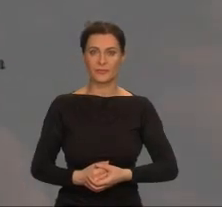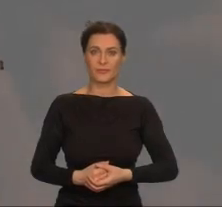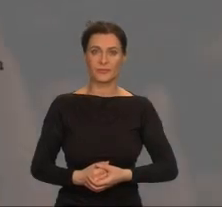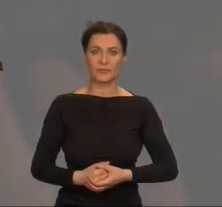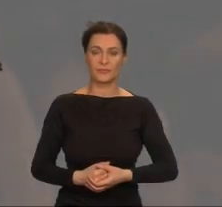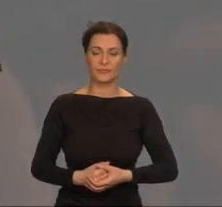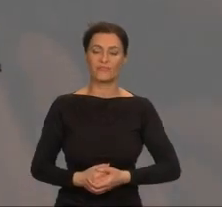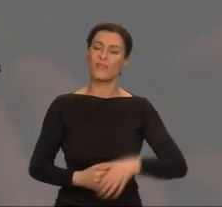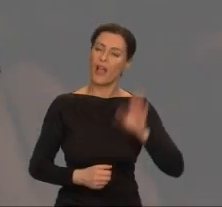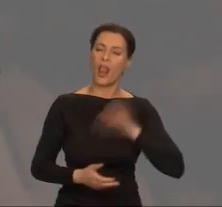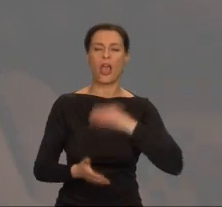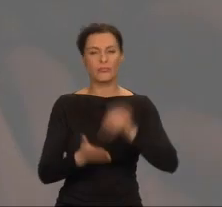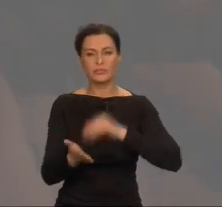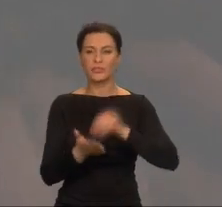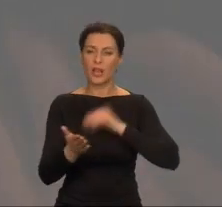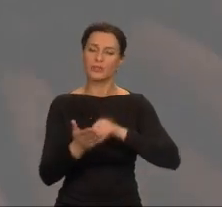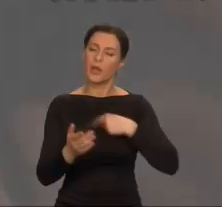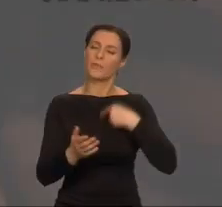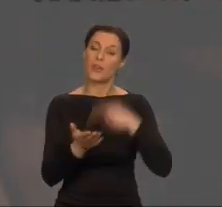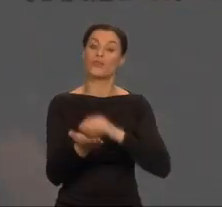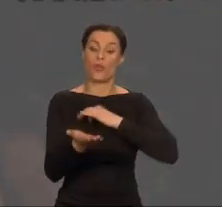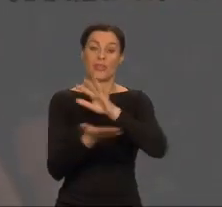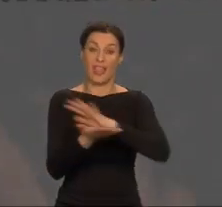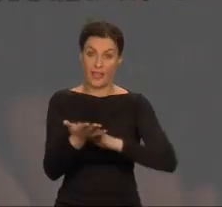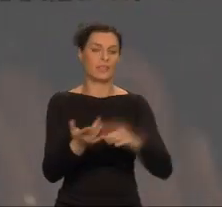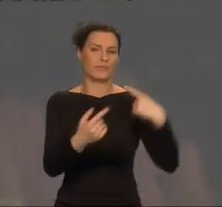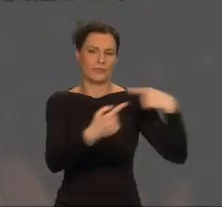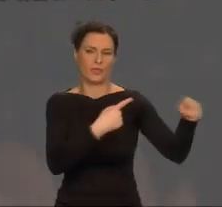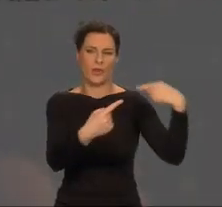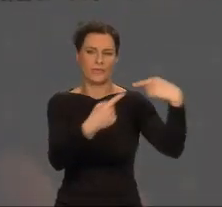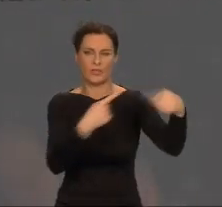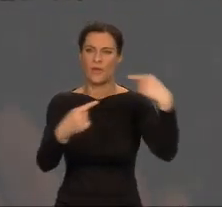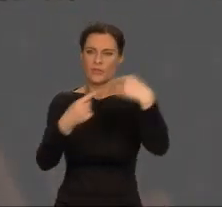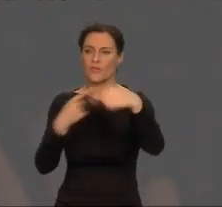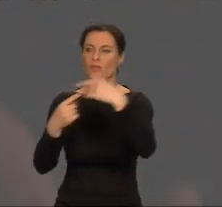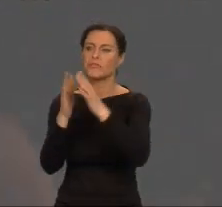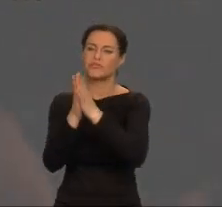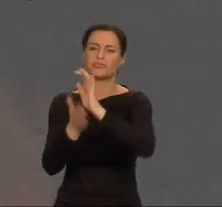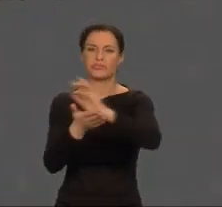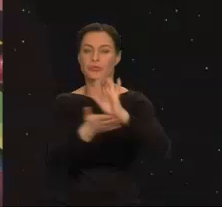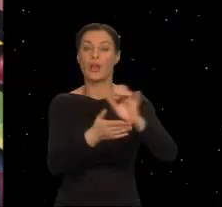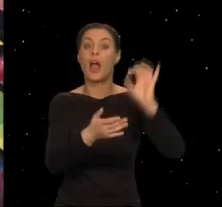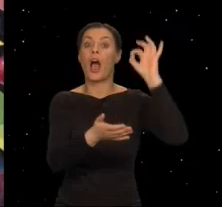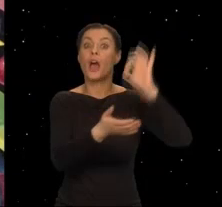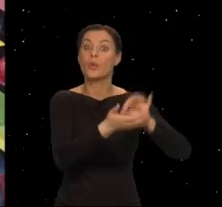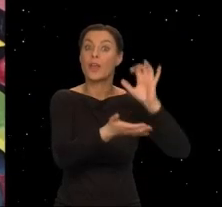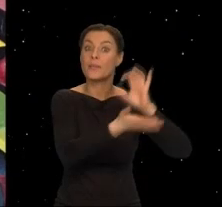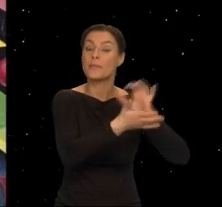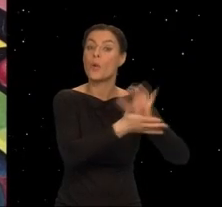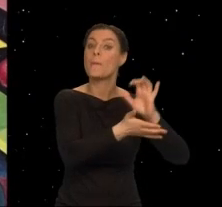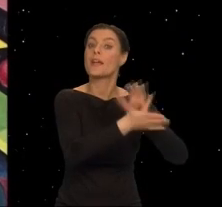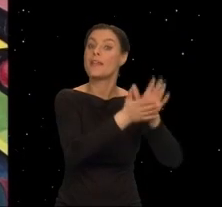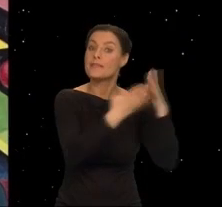Ale dalej metodycznie wysyłałam teksty. Aż coś wydrukował pośredni magazyn science fiction.